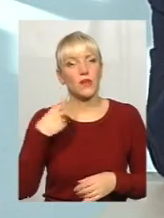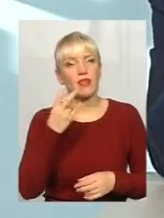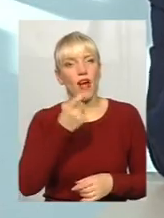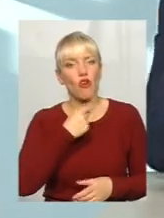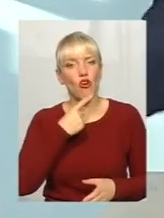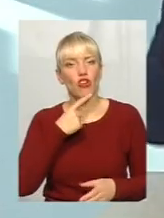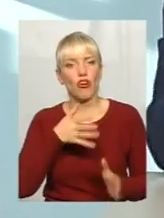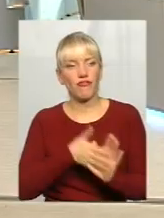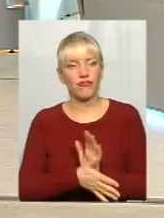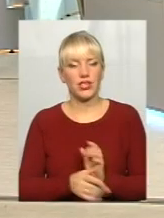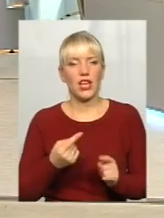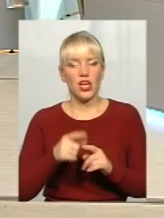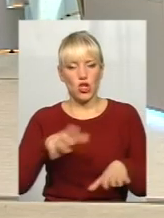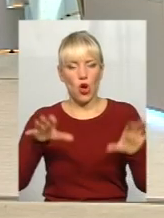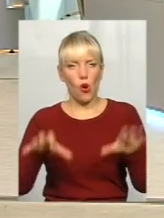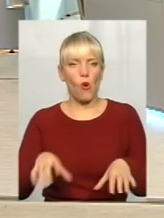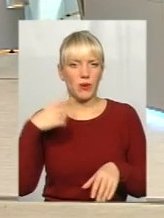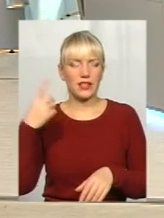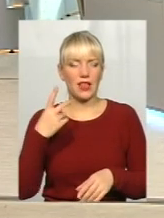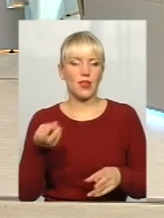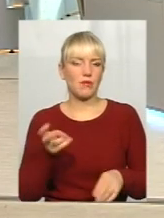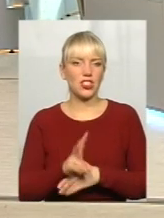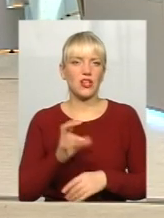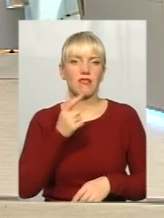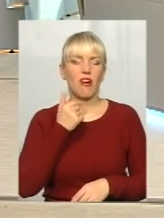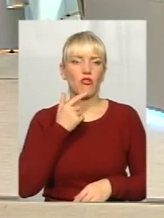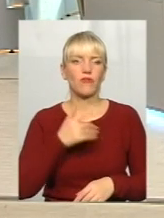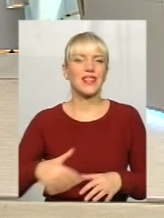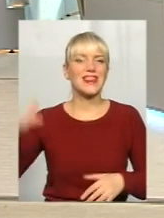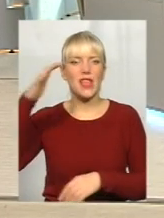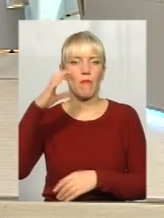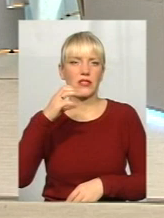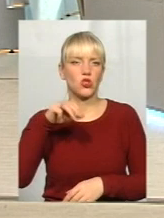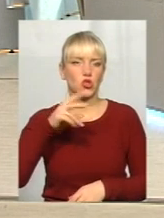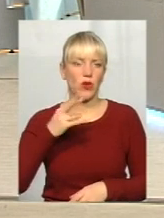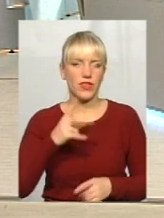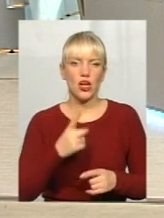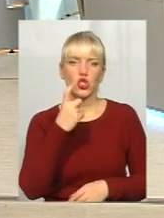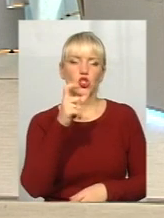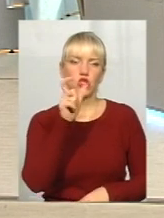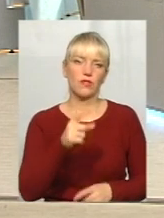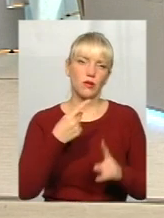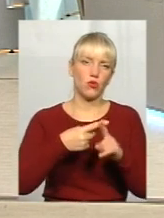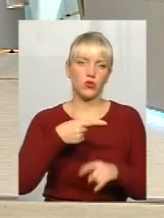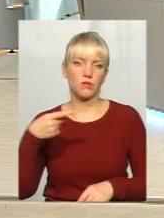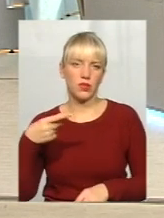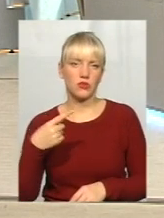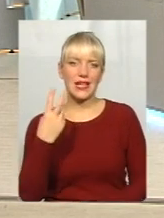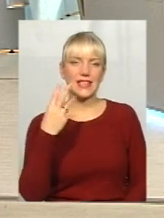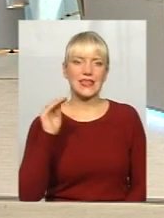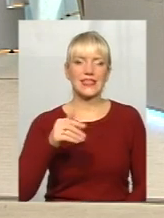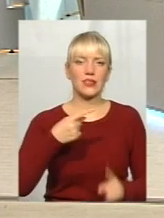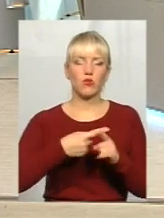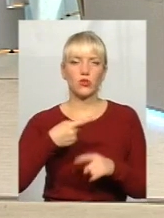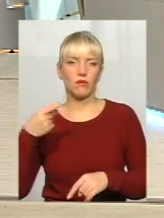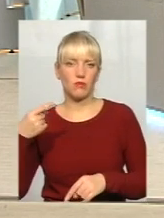На крові. І губернатори прийшли на крові. Небесної сотні, сотня чоловік, плюс-мінус. Три тисячі плюс